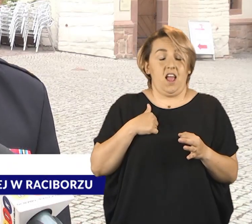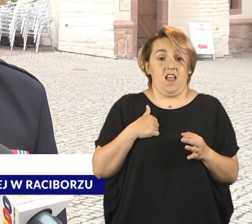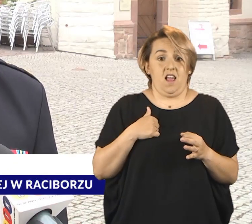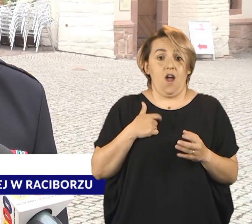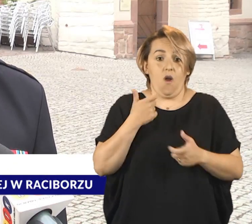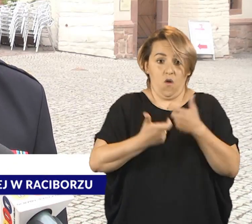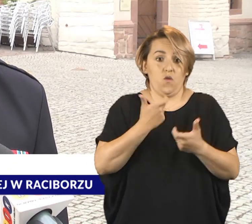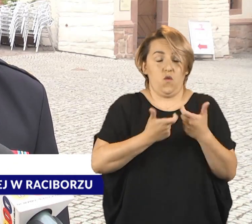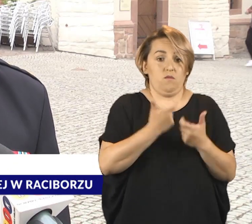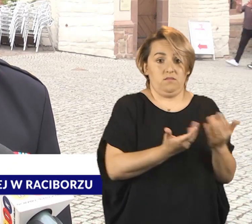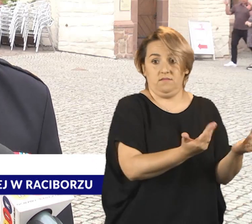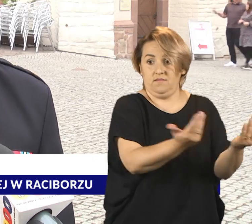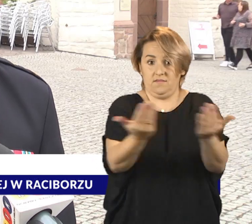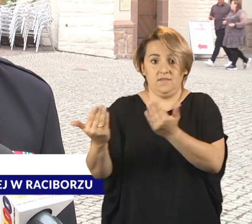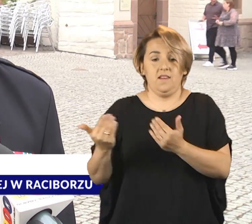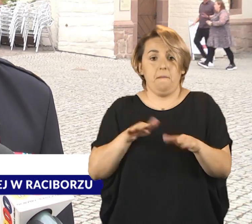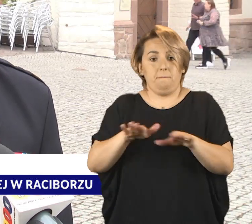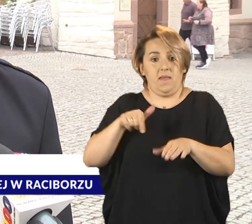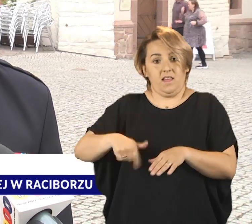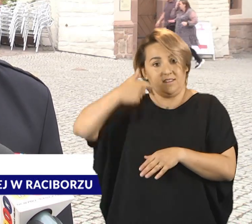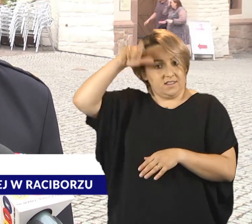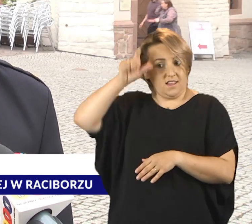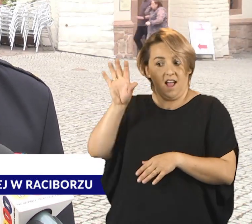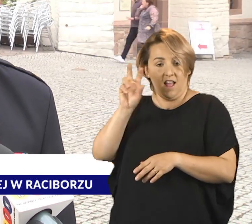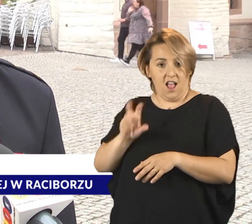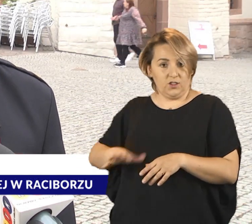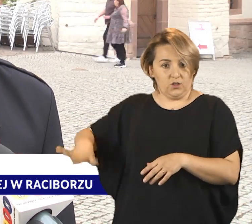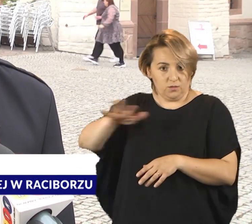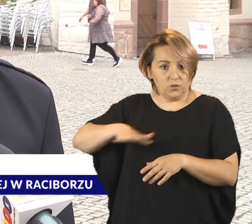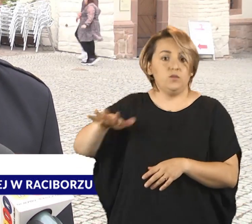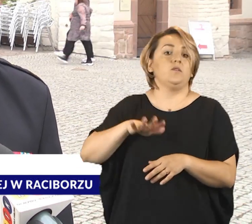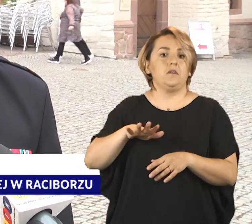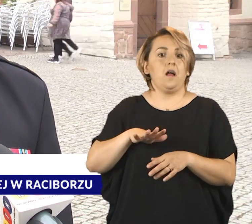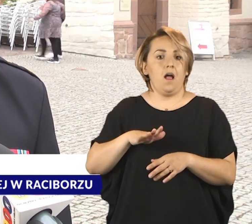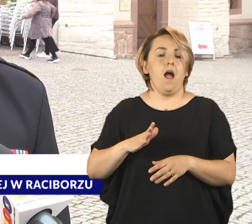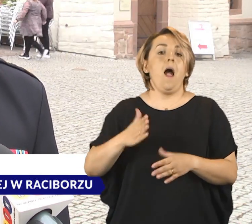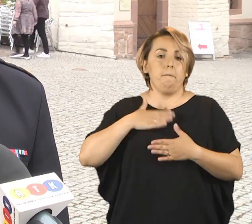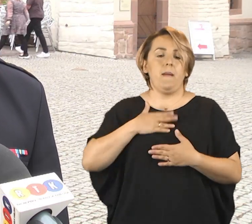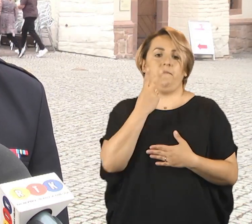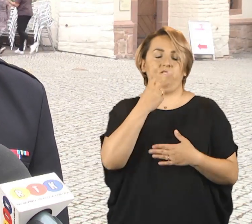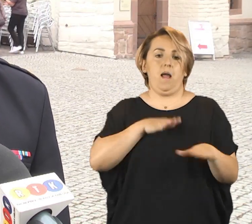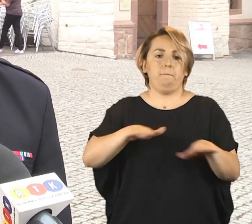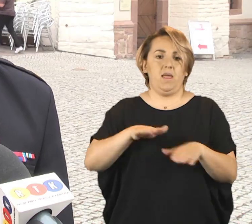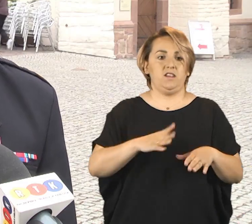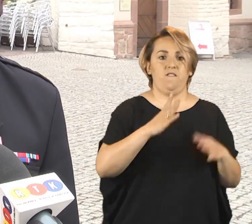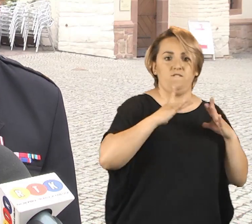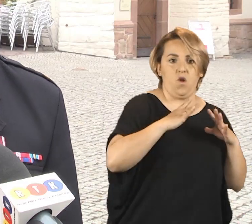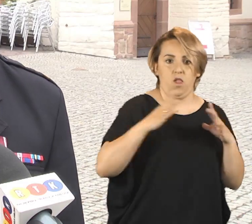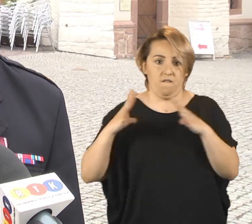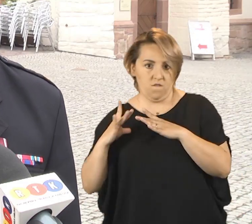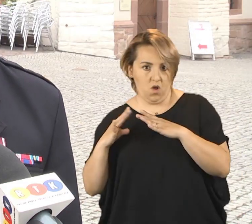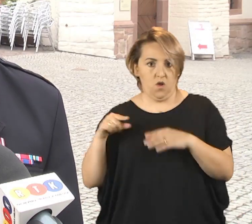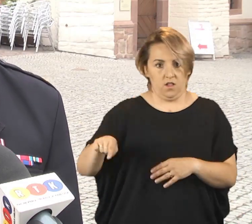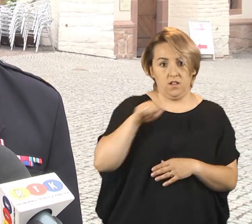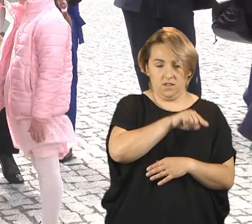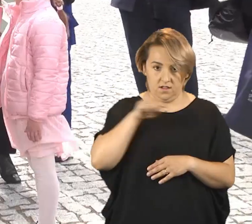prowadzimy nabór do służby w Komendzie Powiatowej Państwowej Straży Pożarnej w Raciborzu. I szczerze powiedziawszy mamy dwa miejsca, dwa